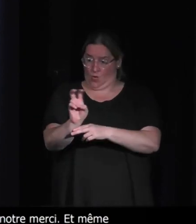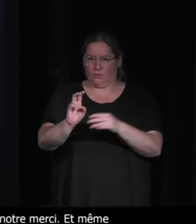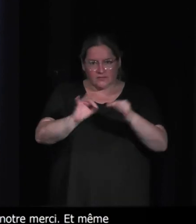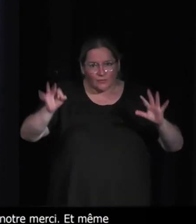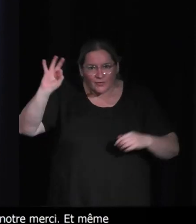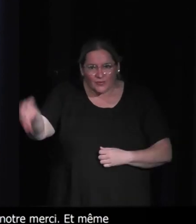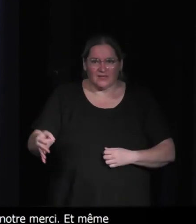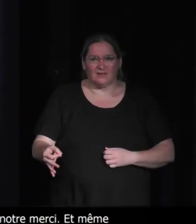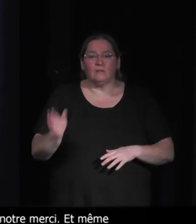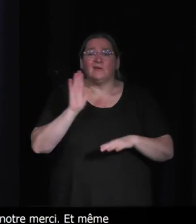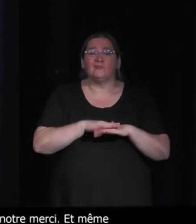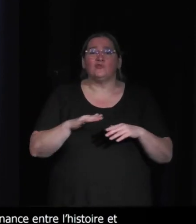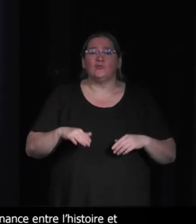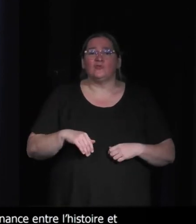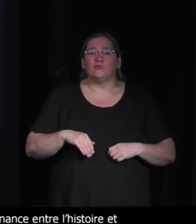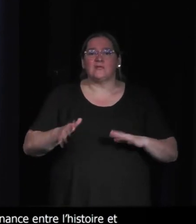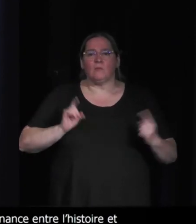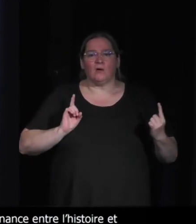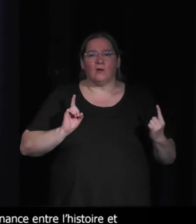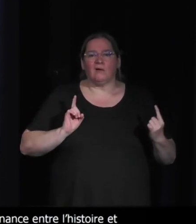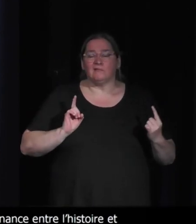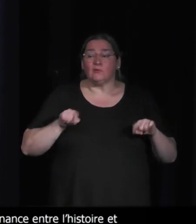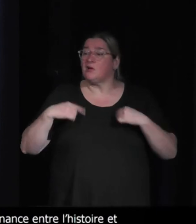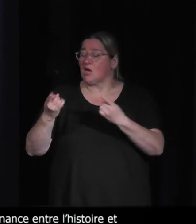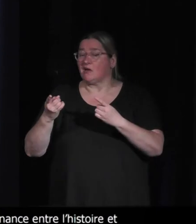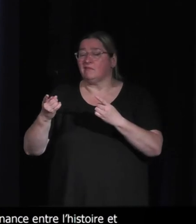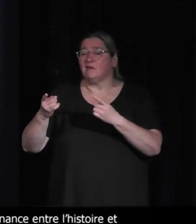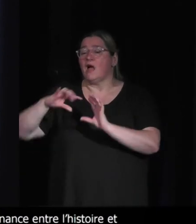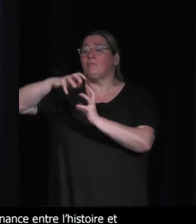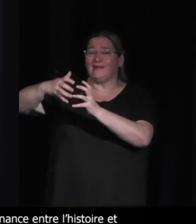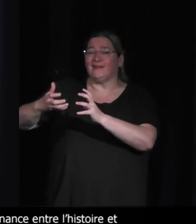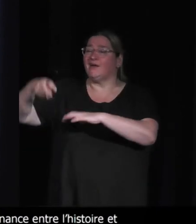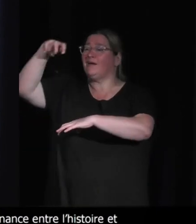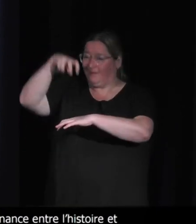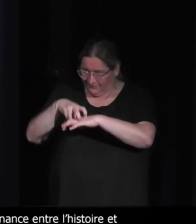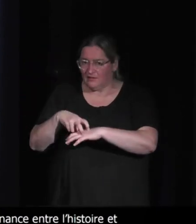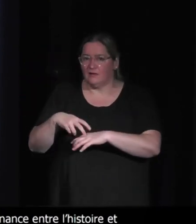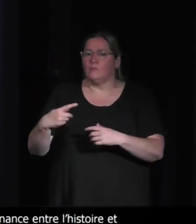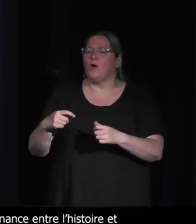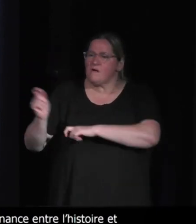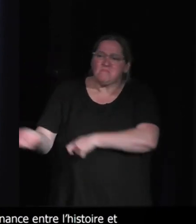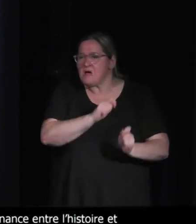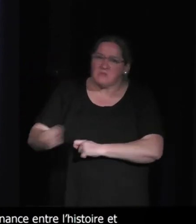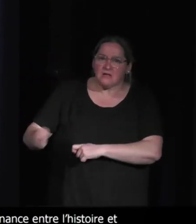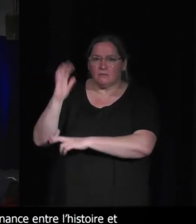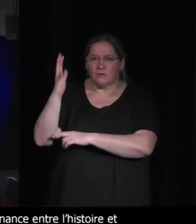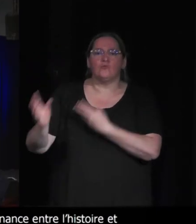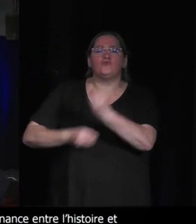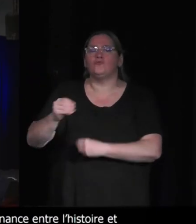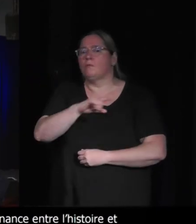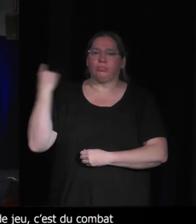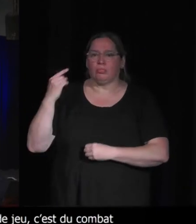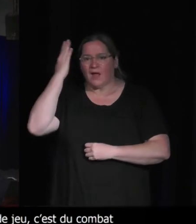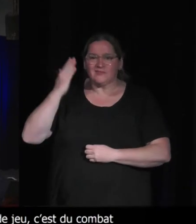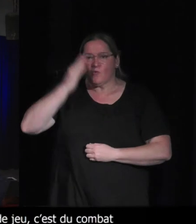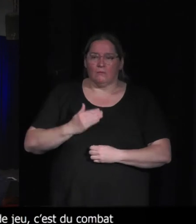jeu, c'est du combat aléatoire, donc on passe notre temps à massacrer la faune et la flore de la planète agréablement. Mais finalement, on sauve quand même le monde, donc c'est cool. Et du